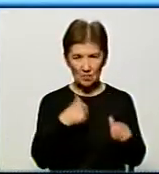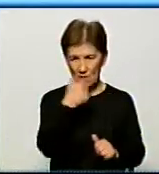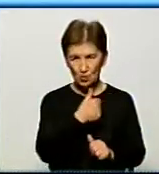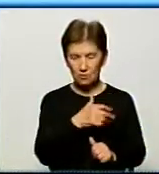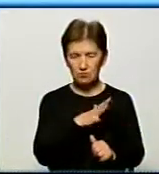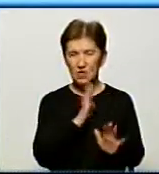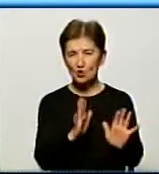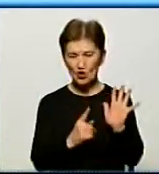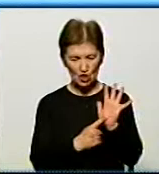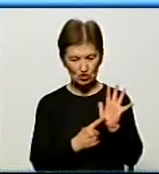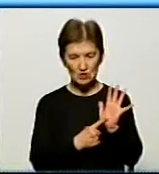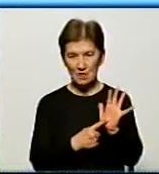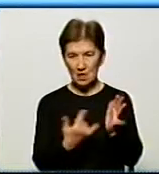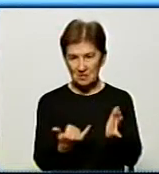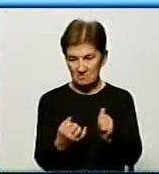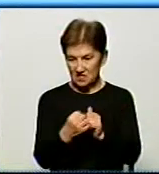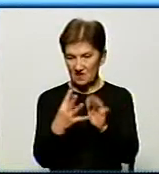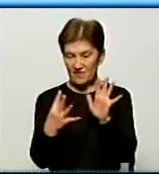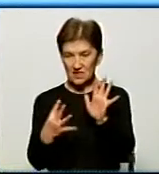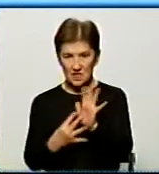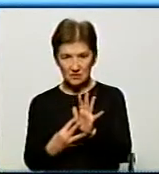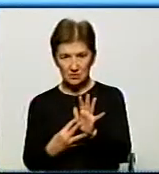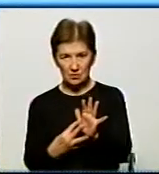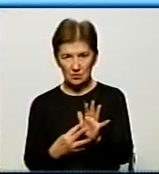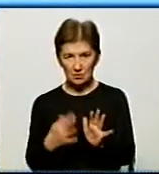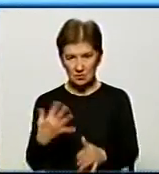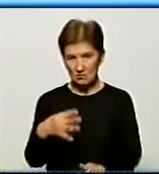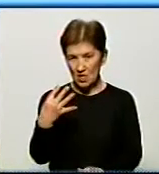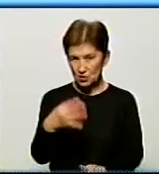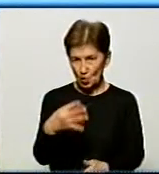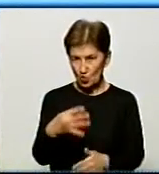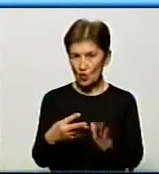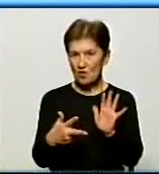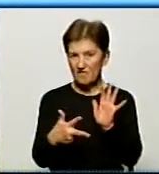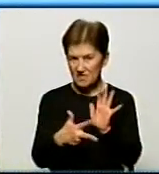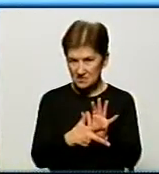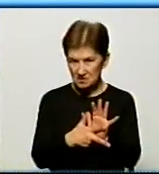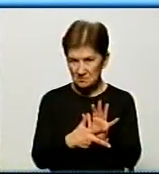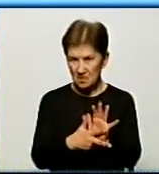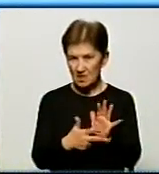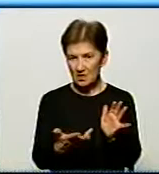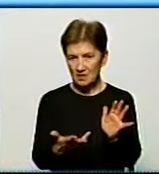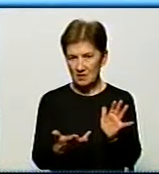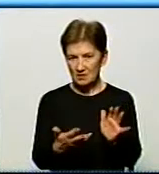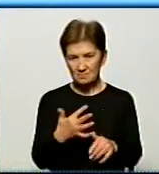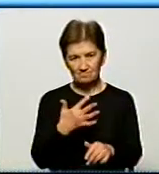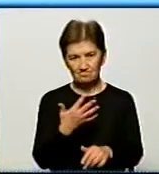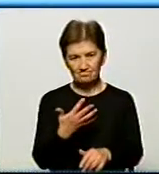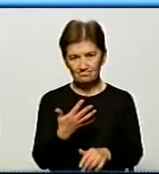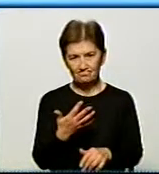і 19-й ми маємо, ось це є підсезон, ми маємо 48, 7 розобласті. Це